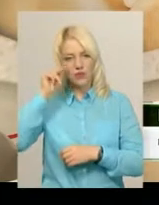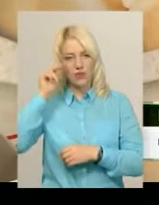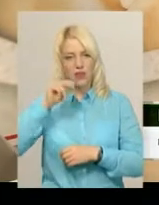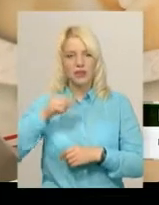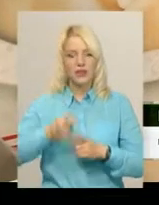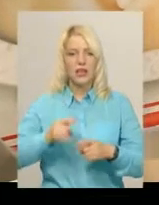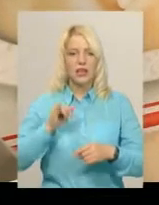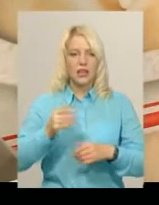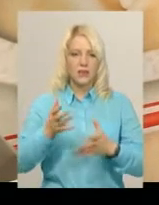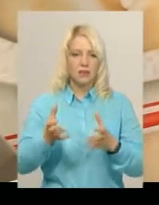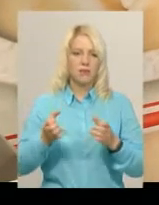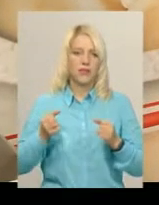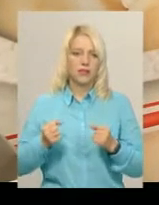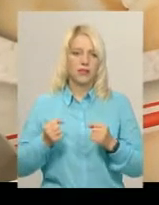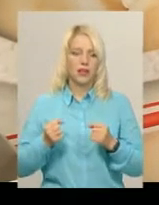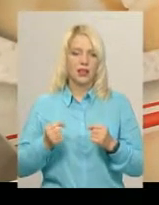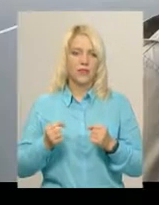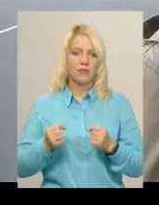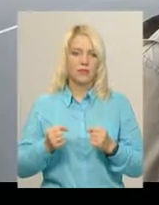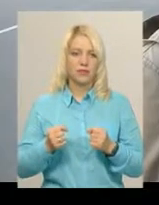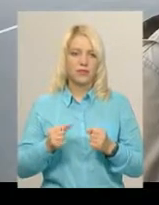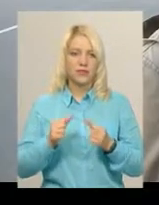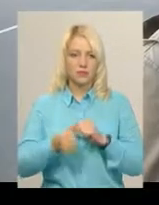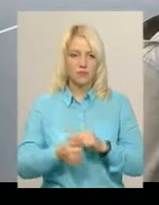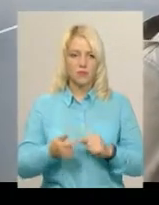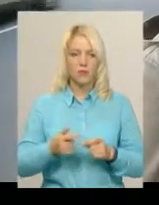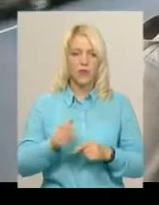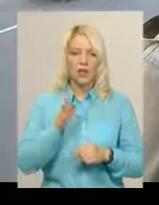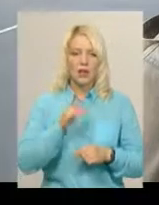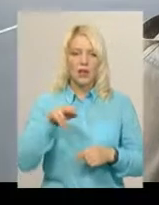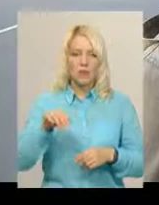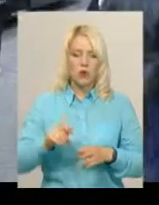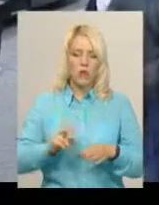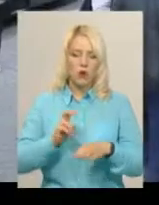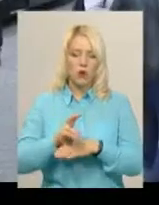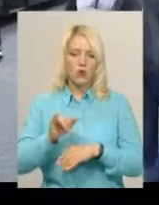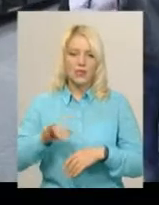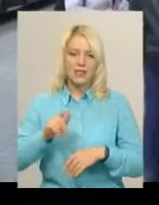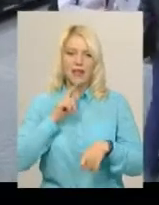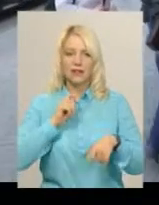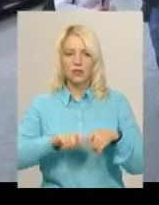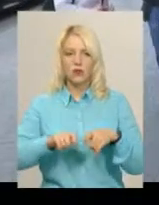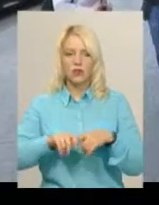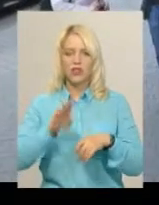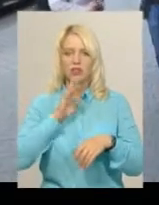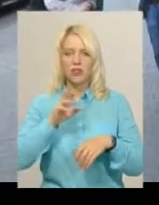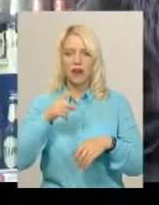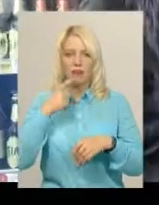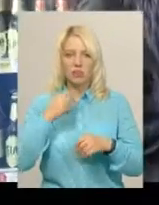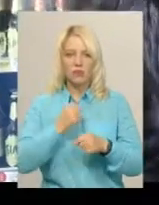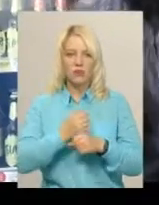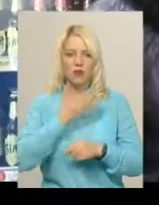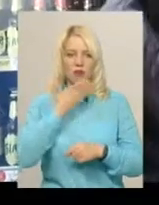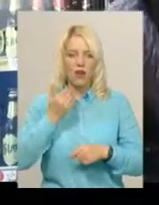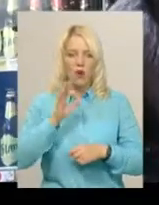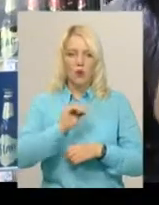останній день і прийняла магазин. Валерія Погоріла виходить слідом за інспекторами. Жінка, каже, працює неофіційно, тому хоче